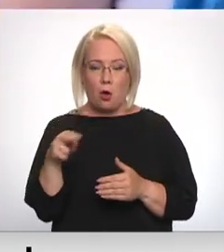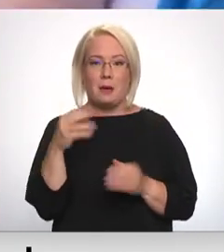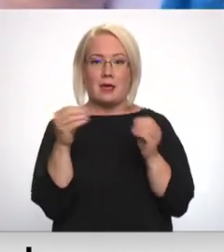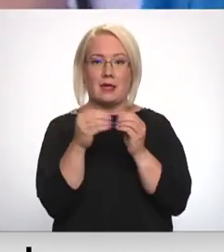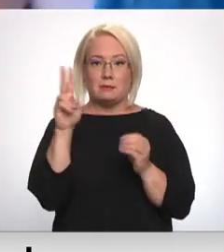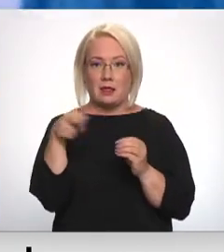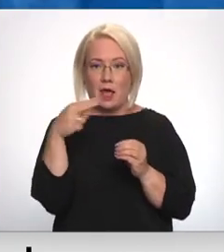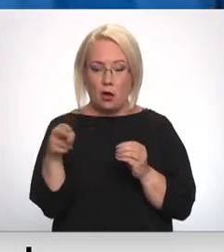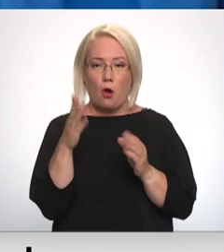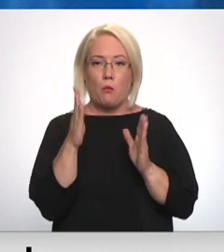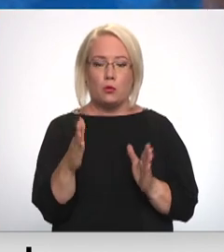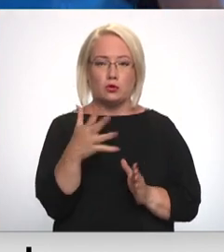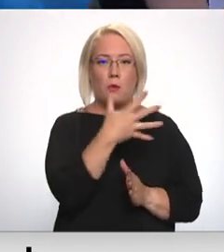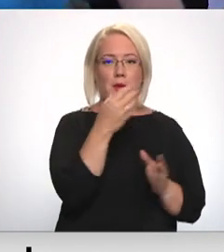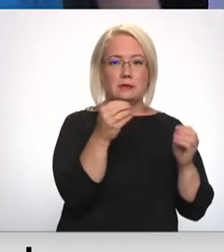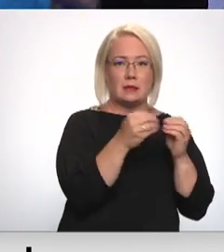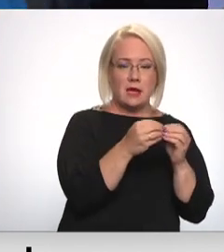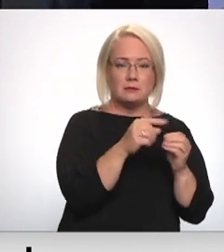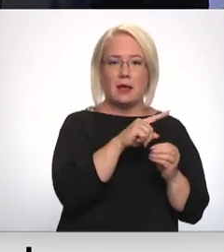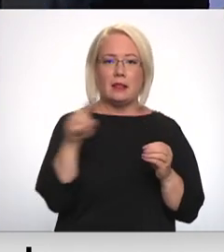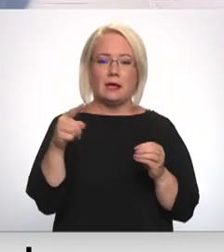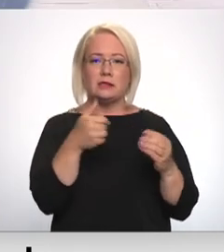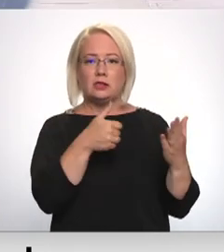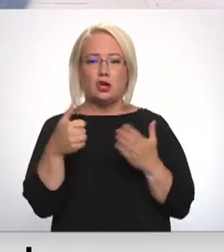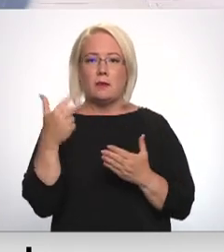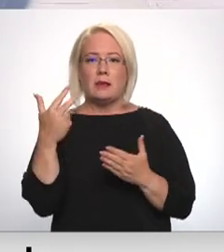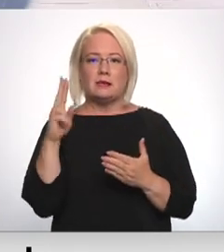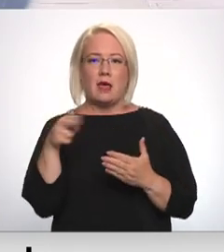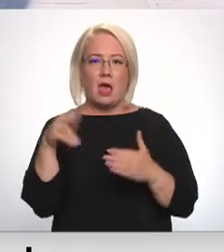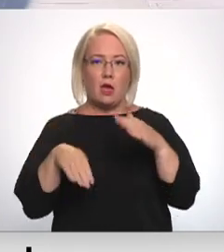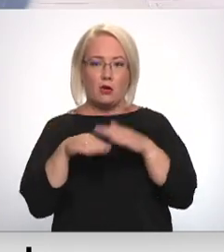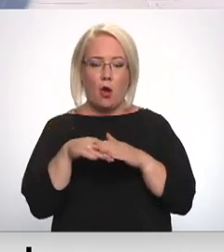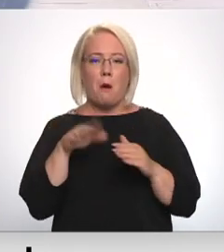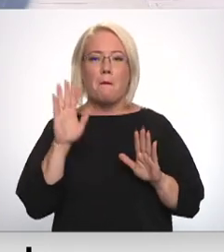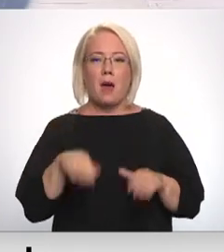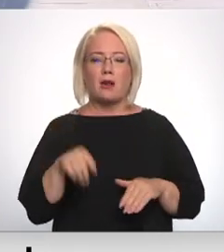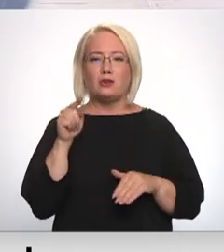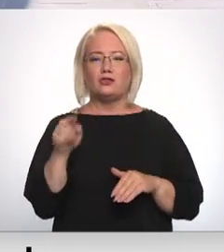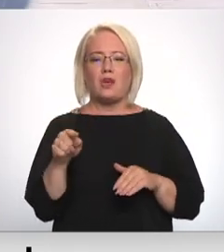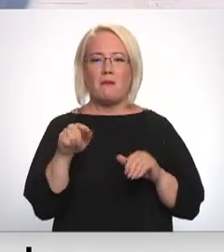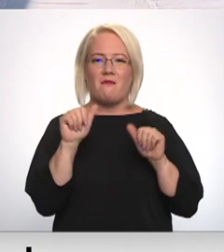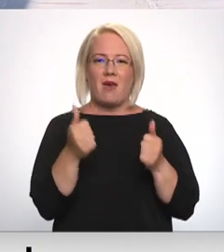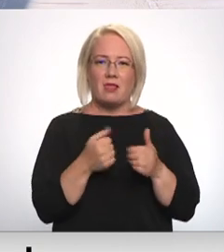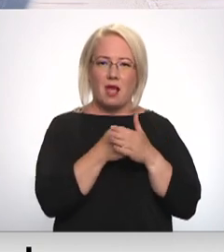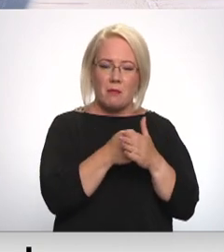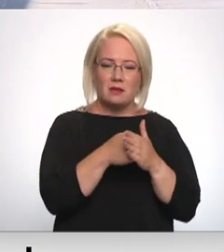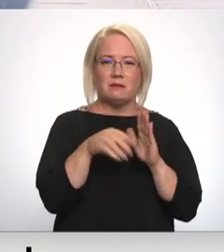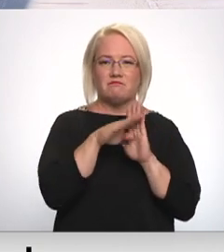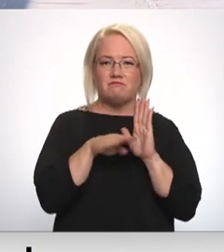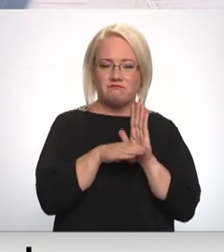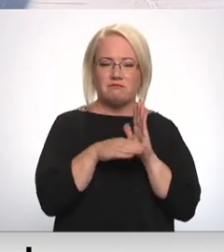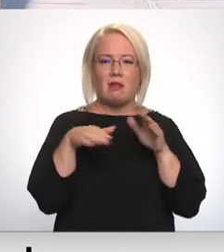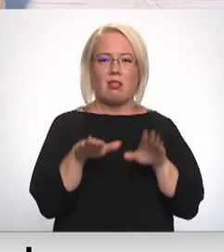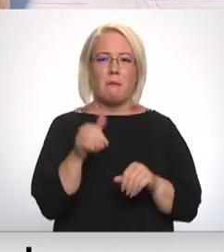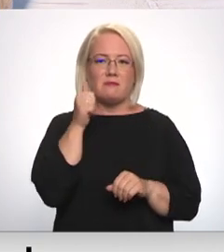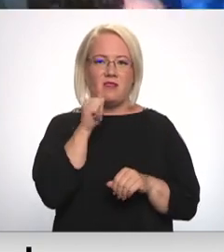robežās no 510 līdz 603 eiro. Par minētā likuma projekti pieņemšanu jau šonadēļ lems. Sājumā dar līdzīt